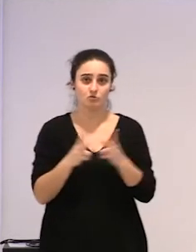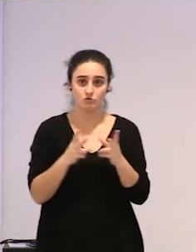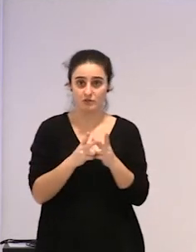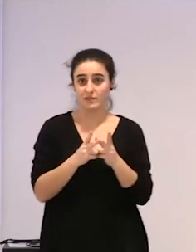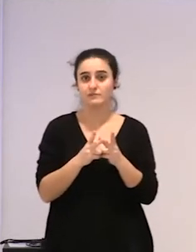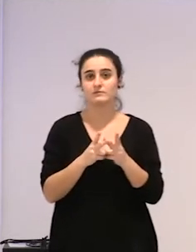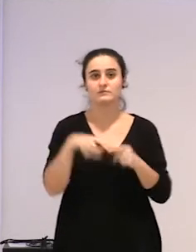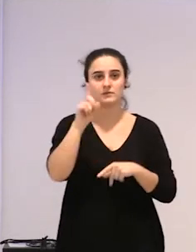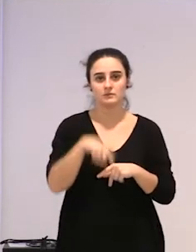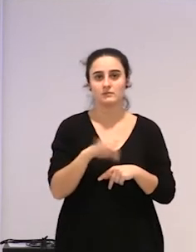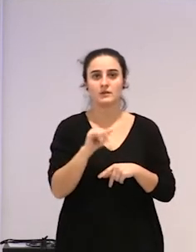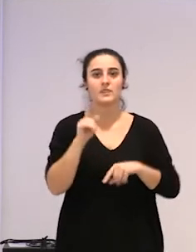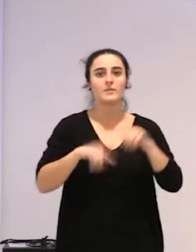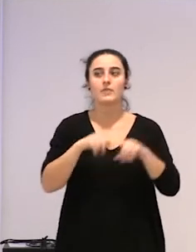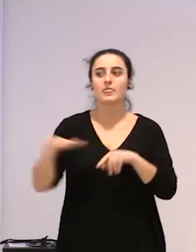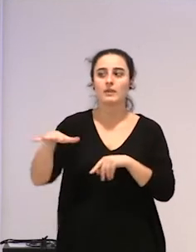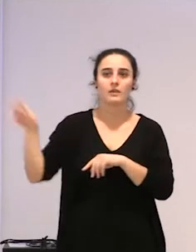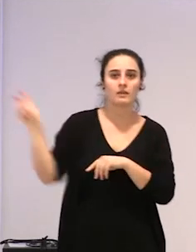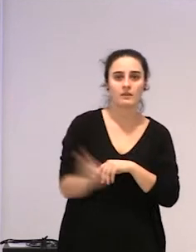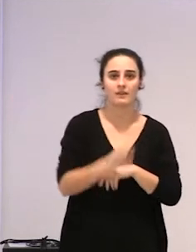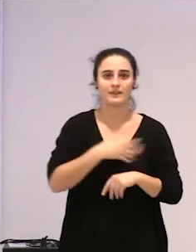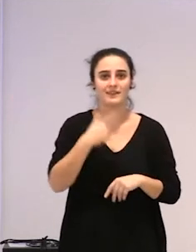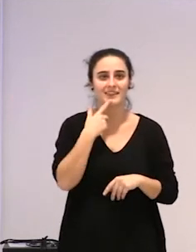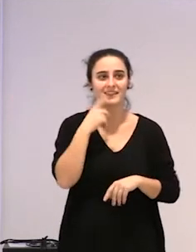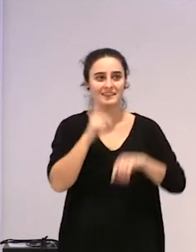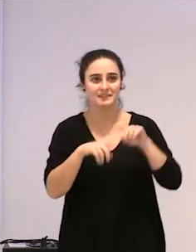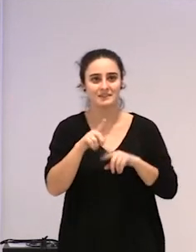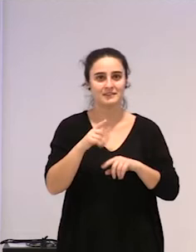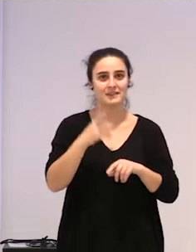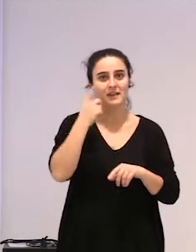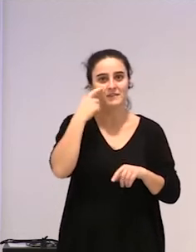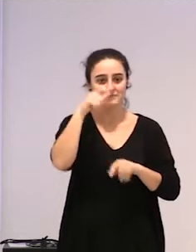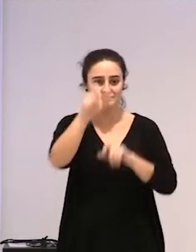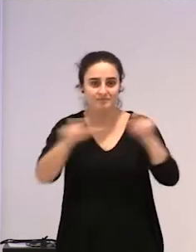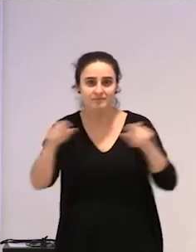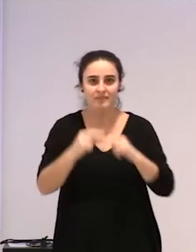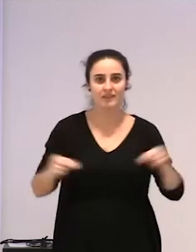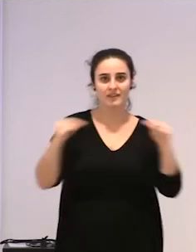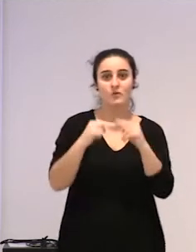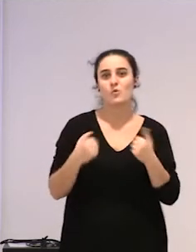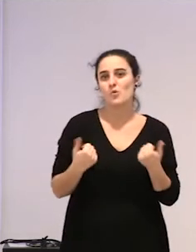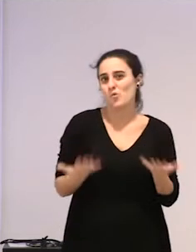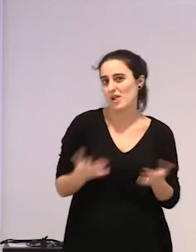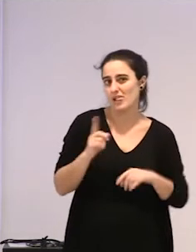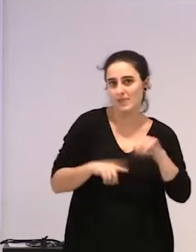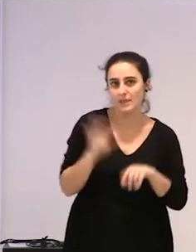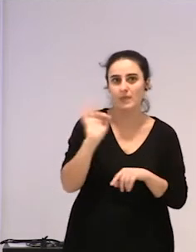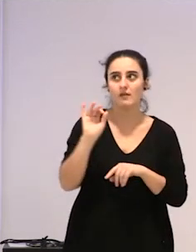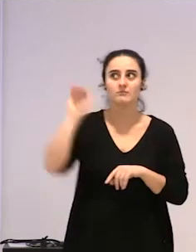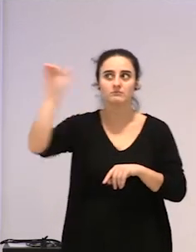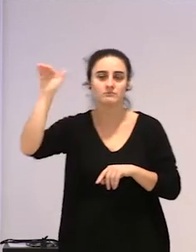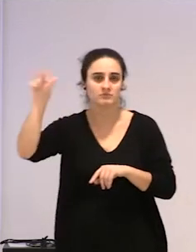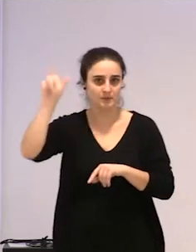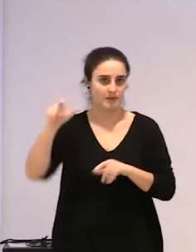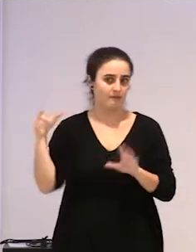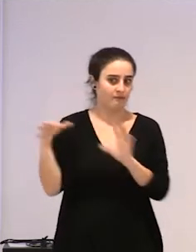ba, jatorriarekin, egun eta zenolako erritar estatusa daukagun, ez? eta, hau atzerritartasunarekin eta